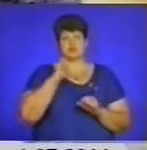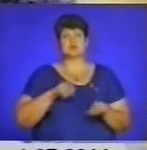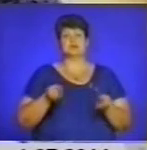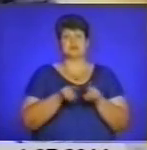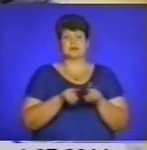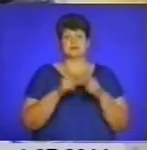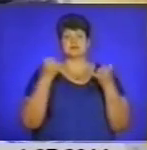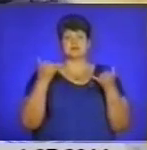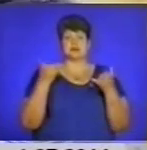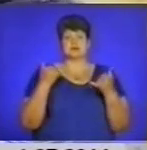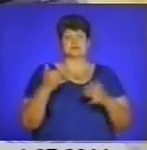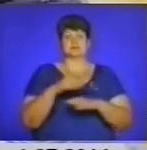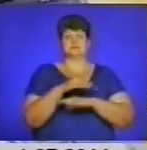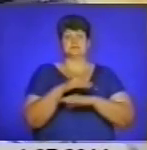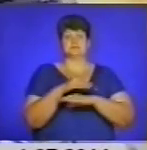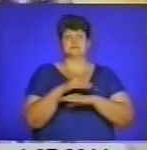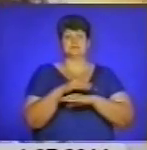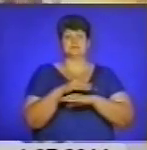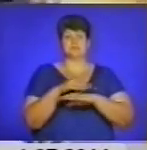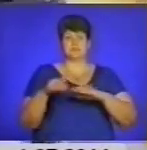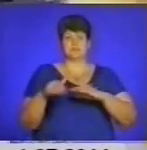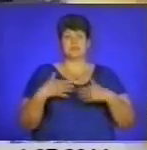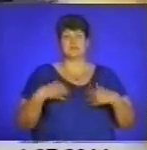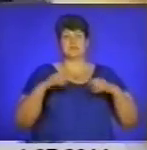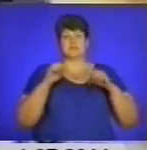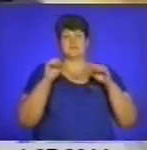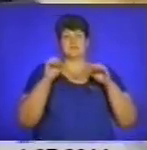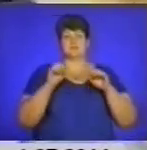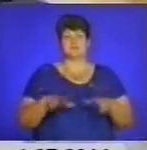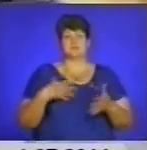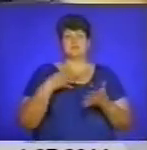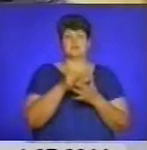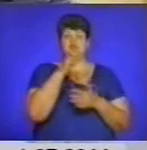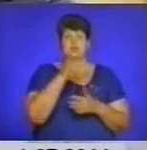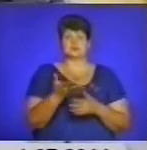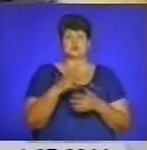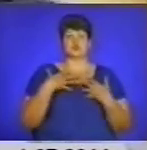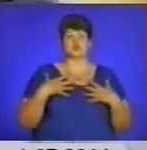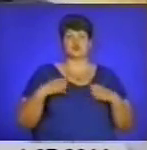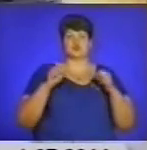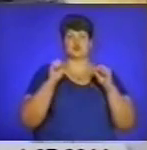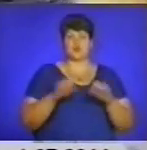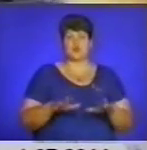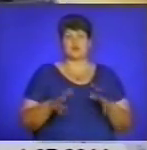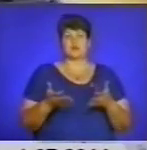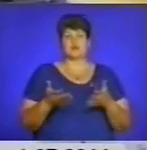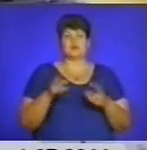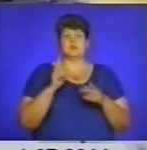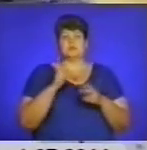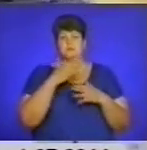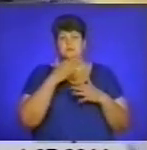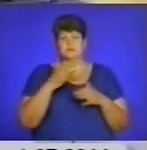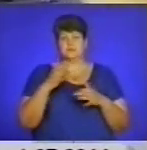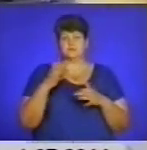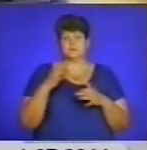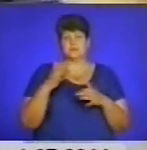можна сказати, на лінії фронту, які жертвують своїм часом, здоров'ям і, що найгірше, дехто з них із життям.